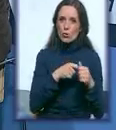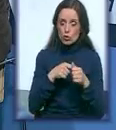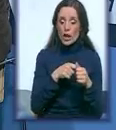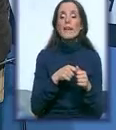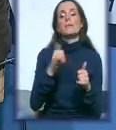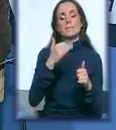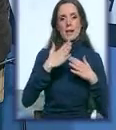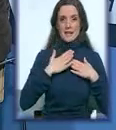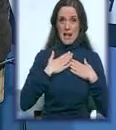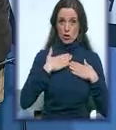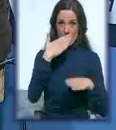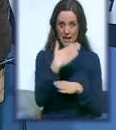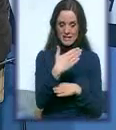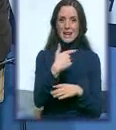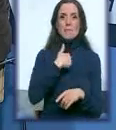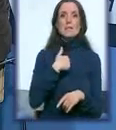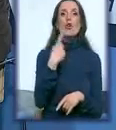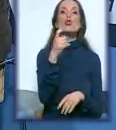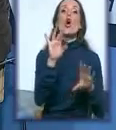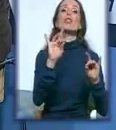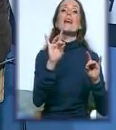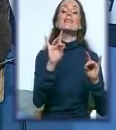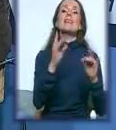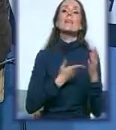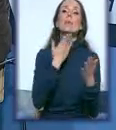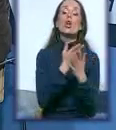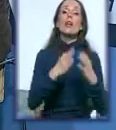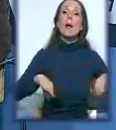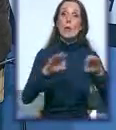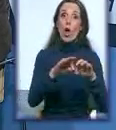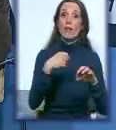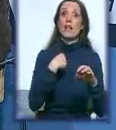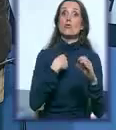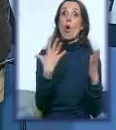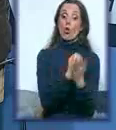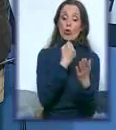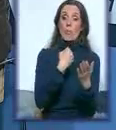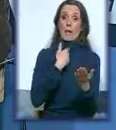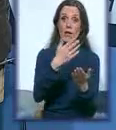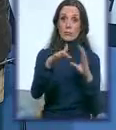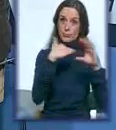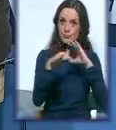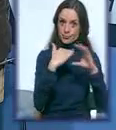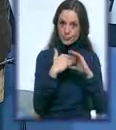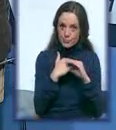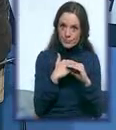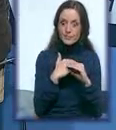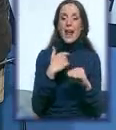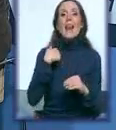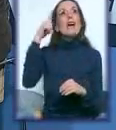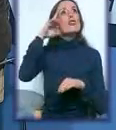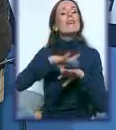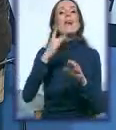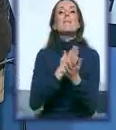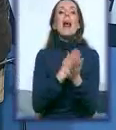projekata se javilo, odnosno predloga projekata. Pošto smo imali ideju da svako udruženje